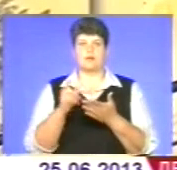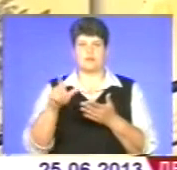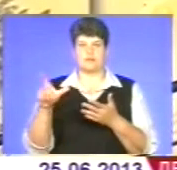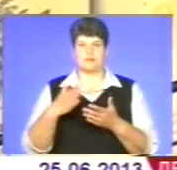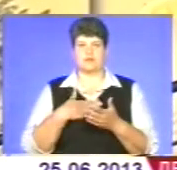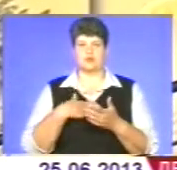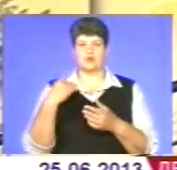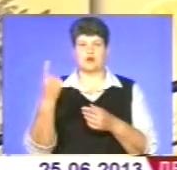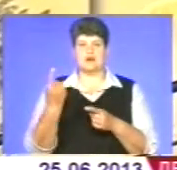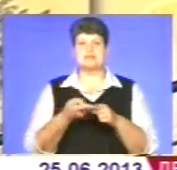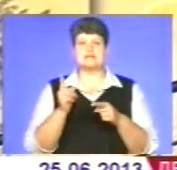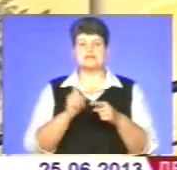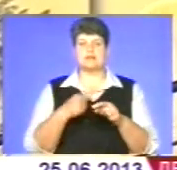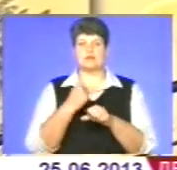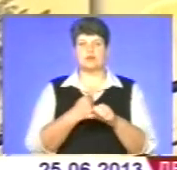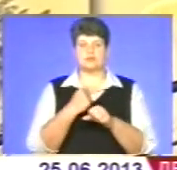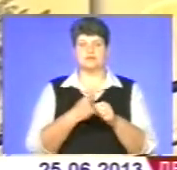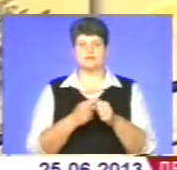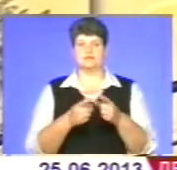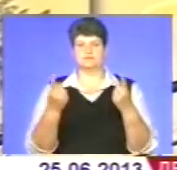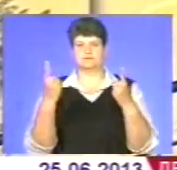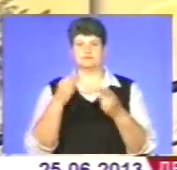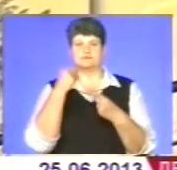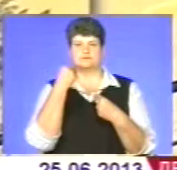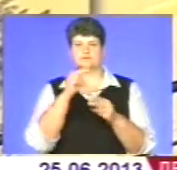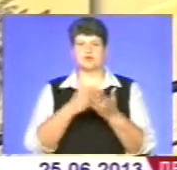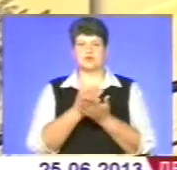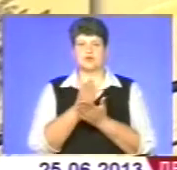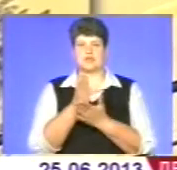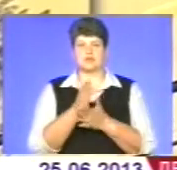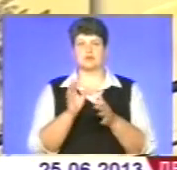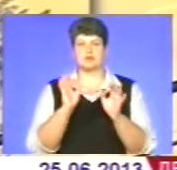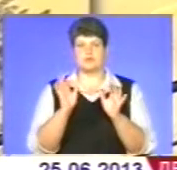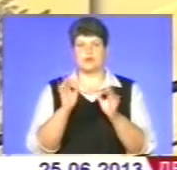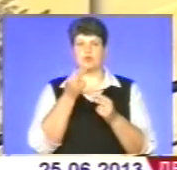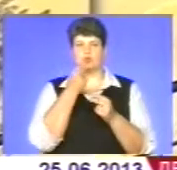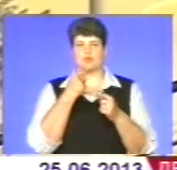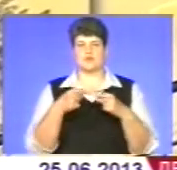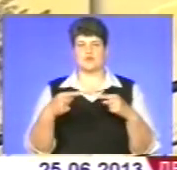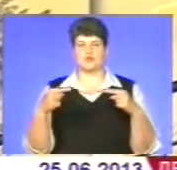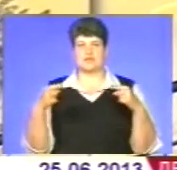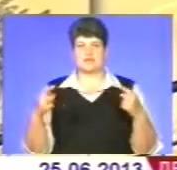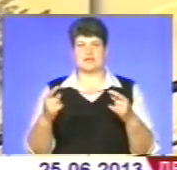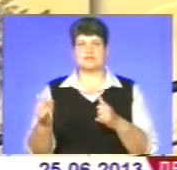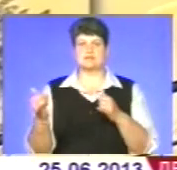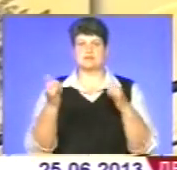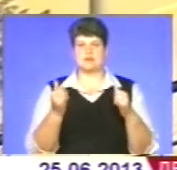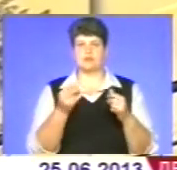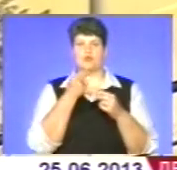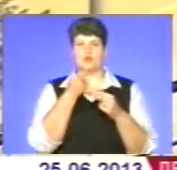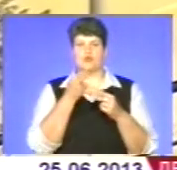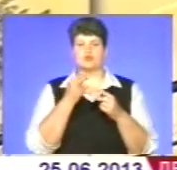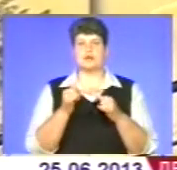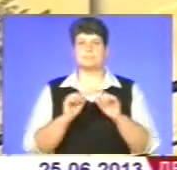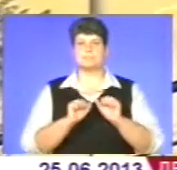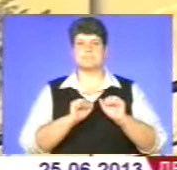Передусім, це виробництво високоякісних і за доступними ціни для населених продуктів харчування, забезпечення продовольчої безпеки